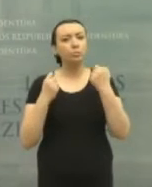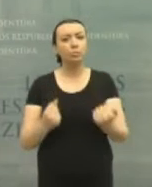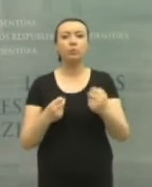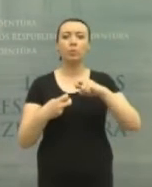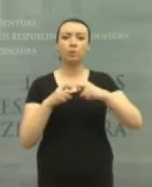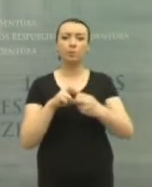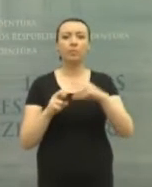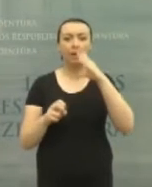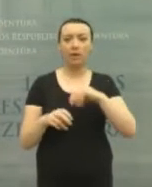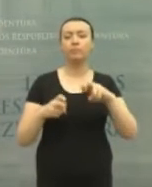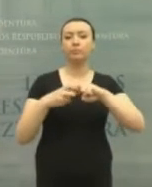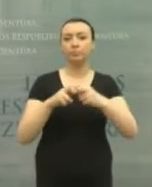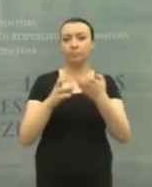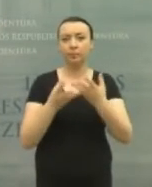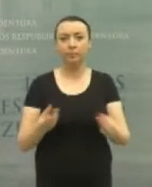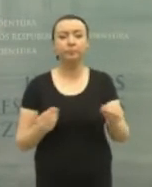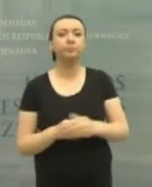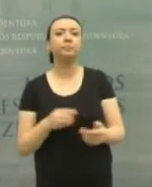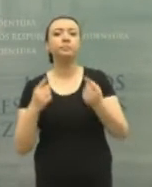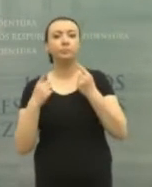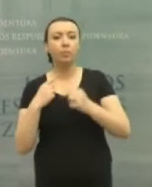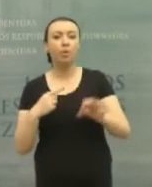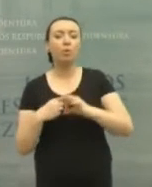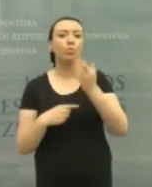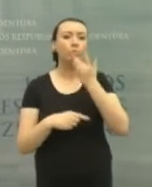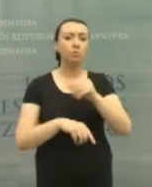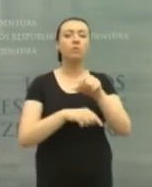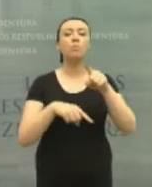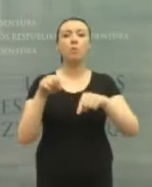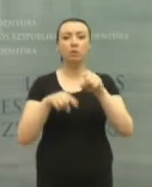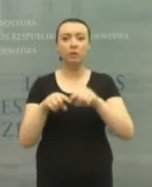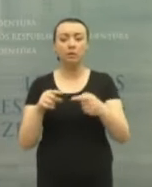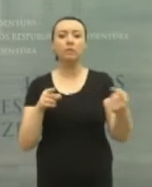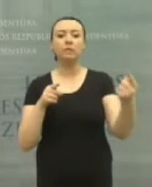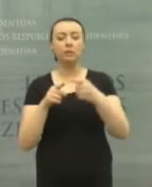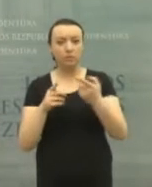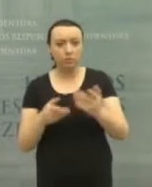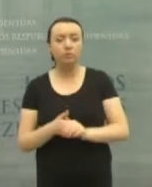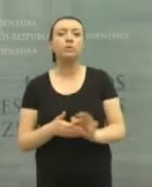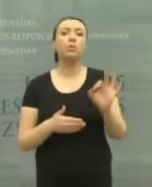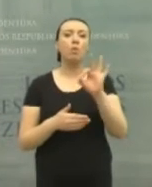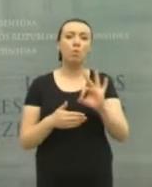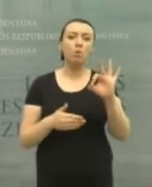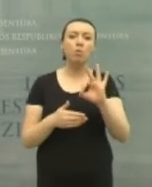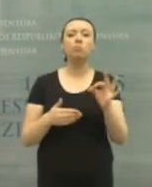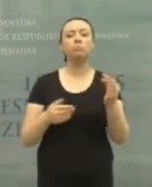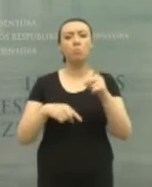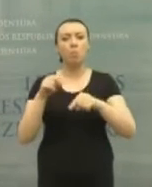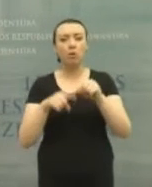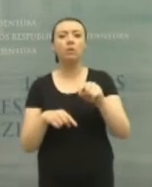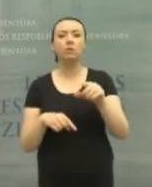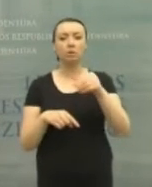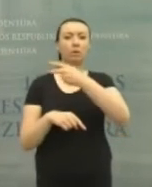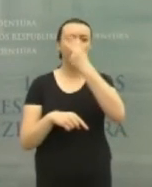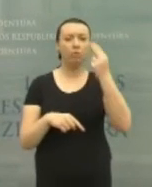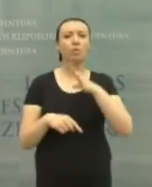mes gebėsime įveikti. Kalbėjome apie užsienio politikos principus, apie tai, kad užsienio politikos principai Lietuvoje buvo